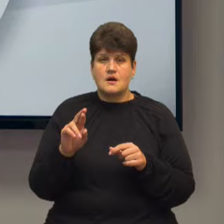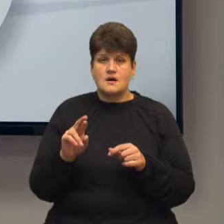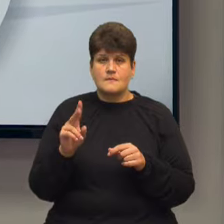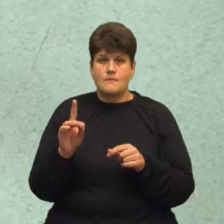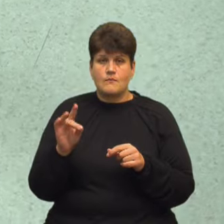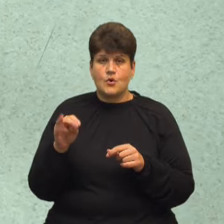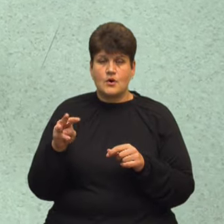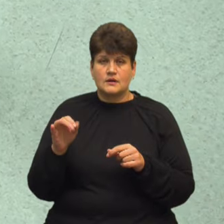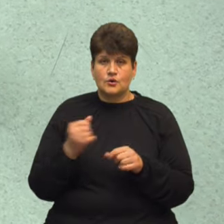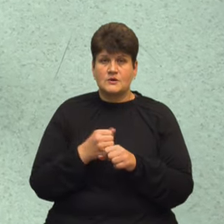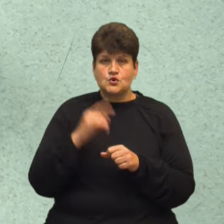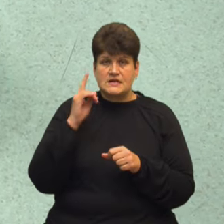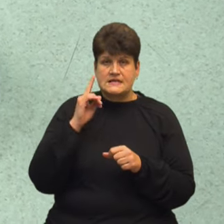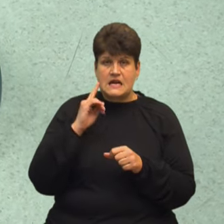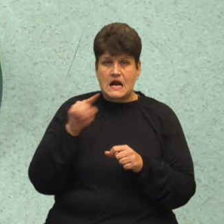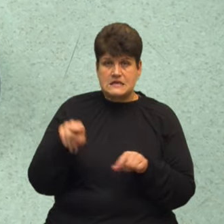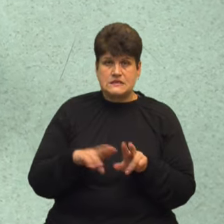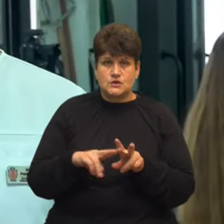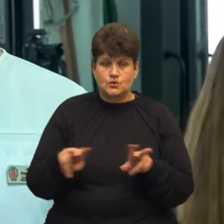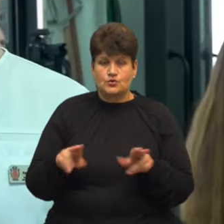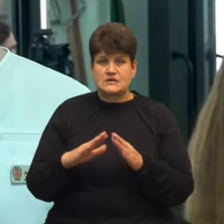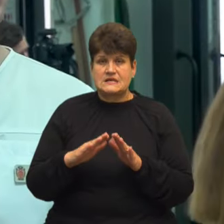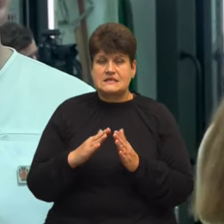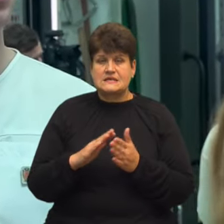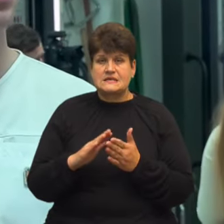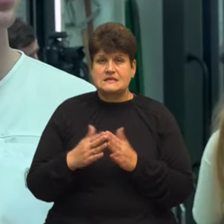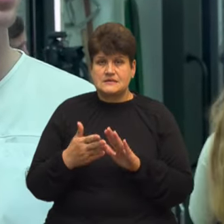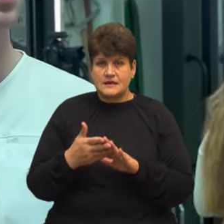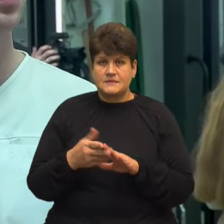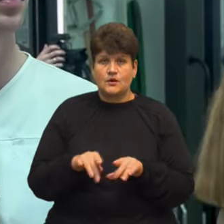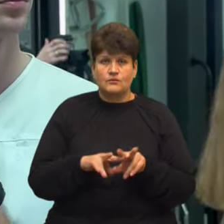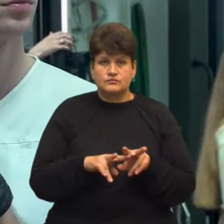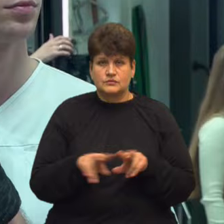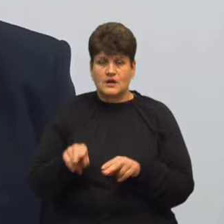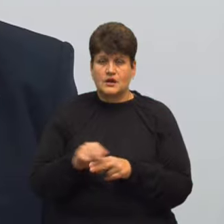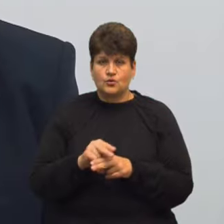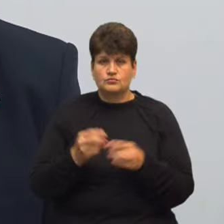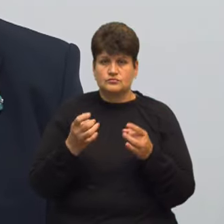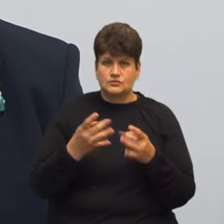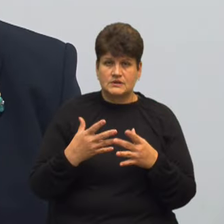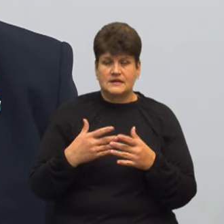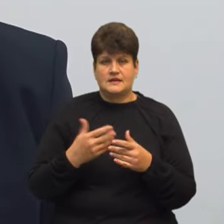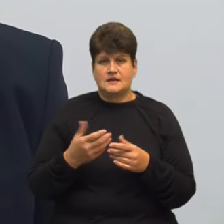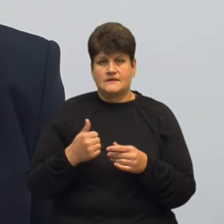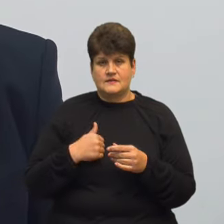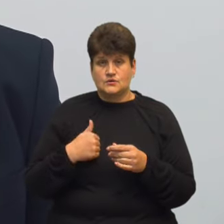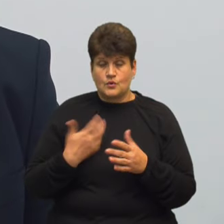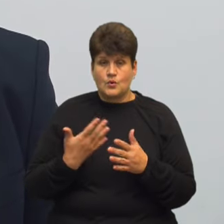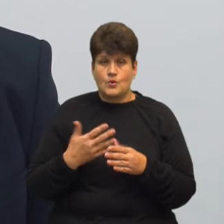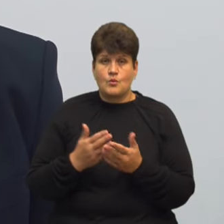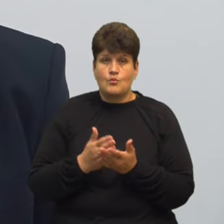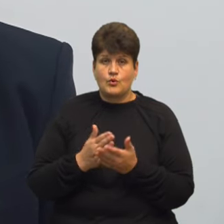ізраїльською системою, коли одночасно лікують і цивільних, і військових пацієнтів Послуги з реабілітаційної